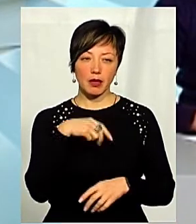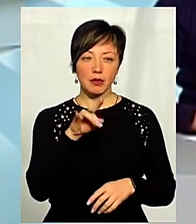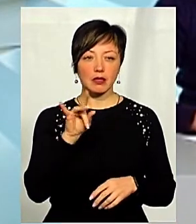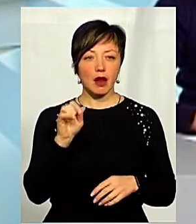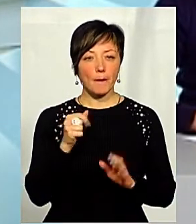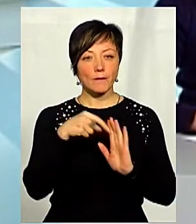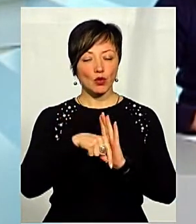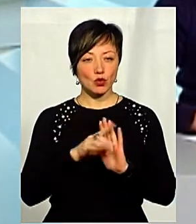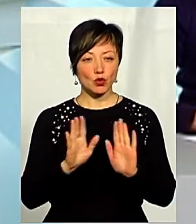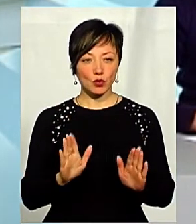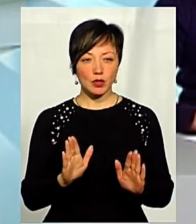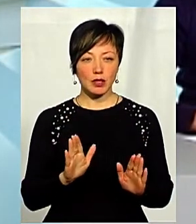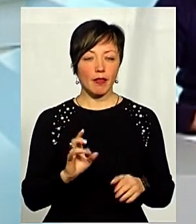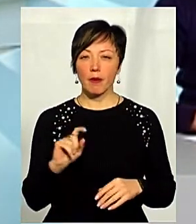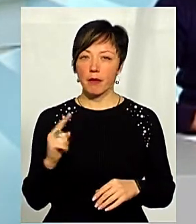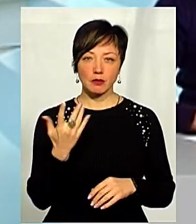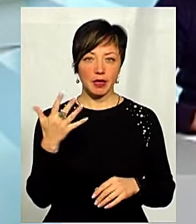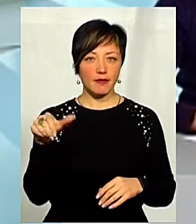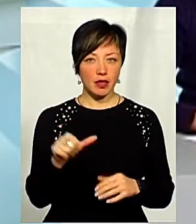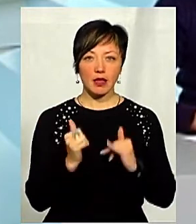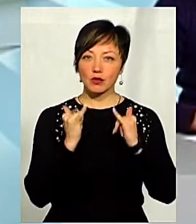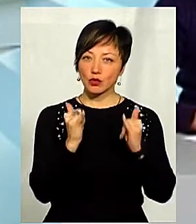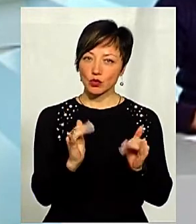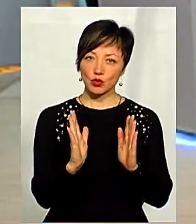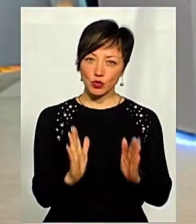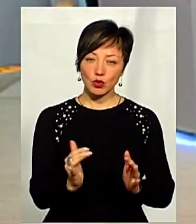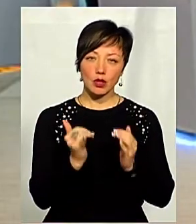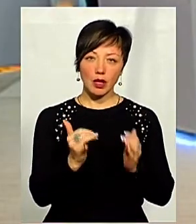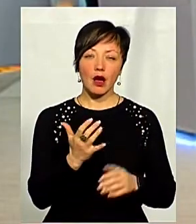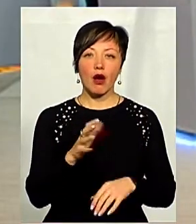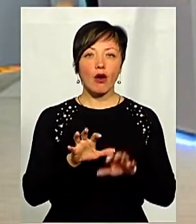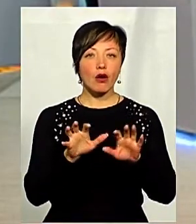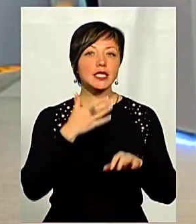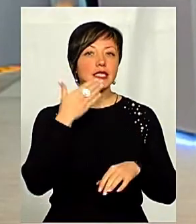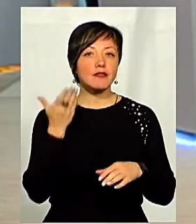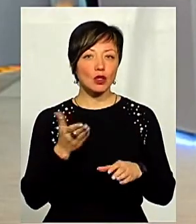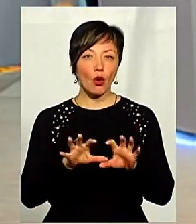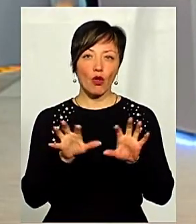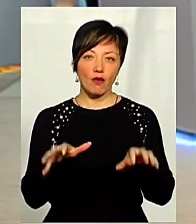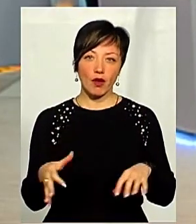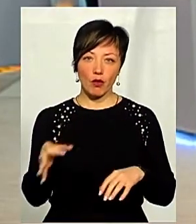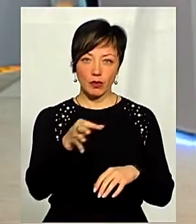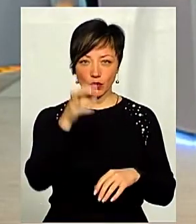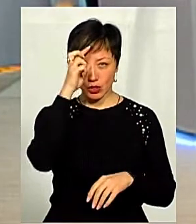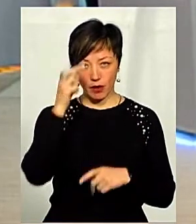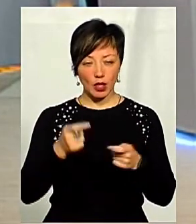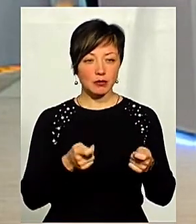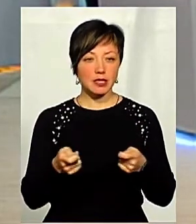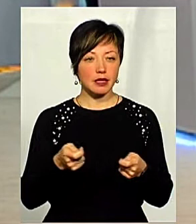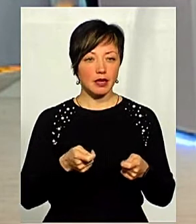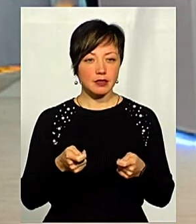але по суті. Але не в перші 5 хвилин, бо вони відводяться суто для звіту голови обласної державної